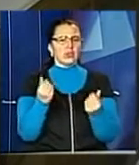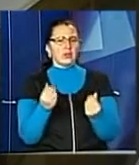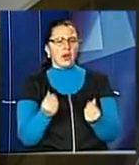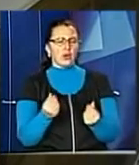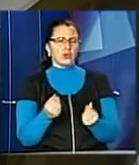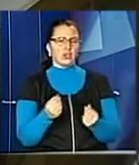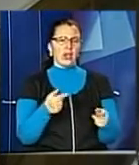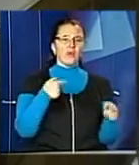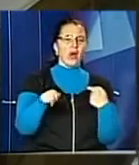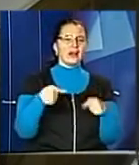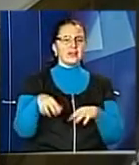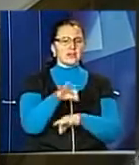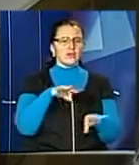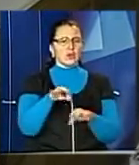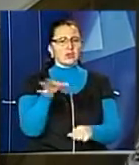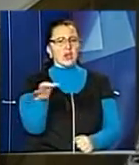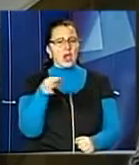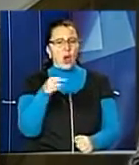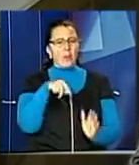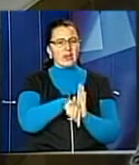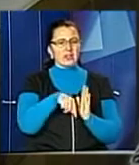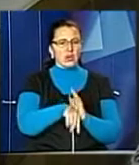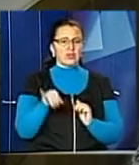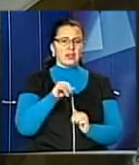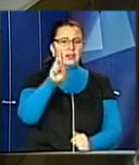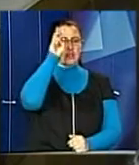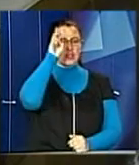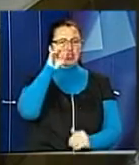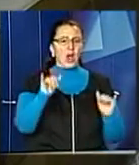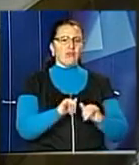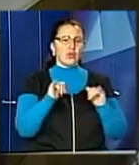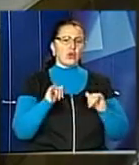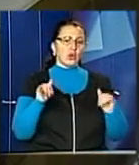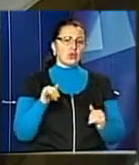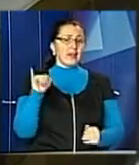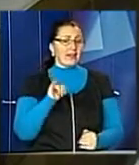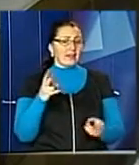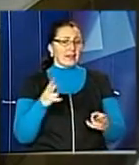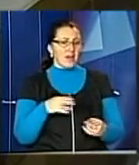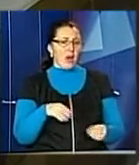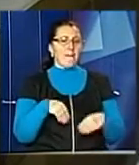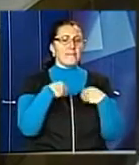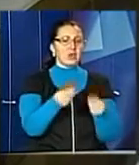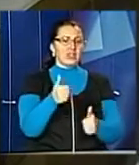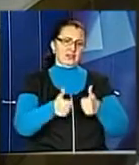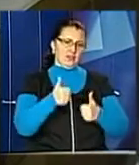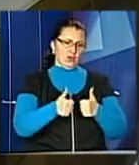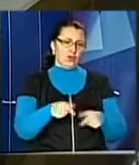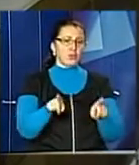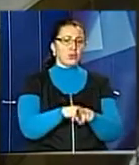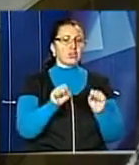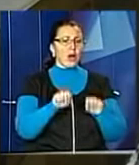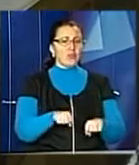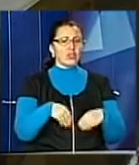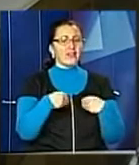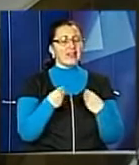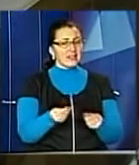були різні проєкти обласного значення, і з державного розвитку, і подати їх на конкурс. Бо така можливість дає